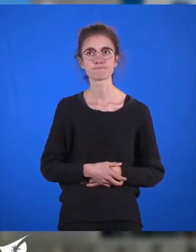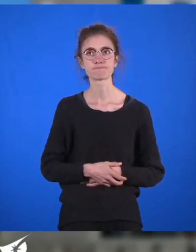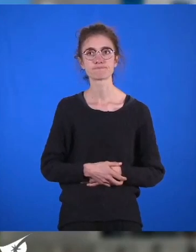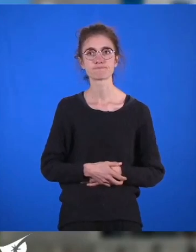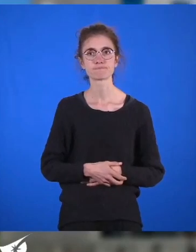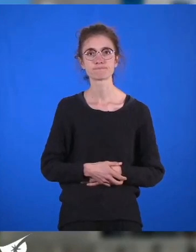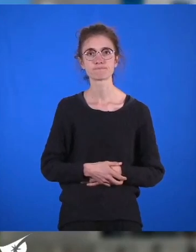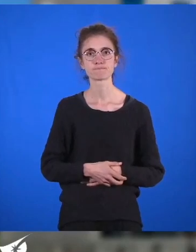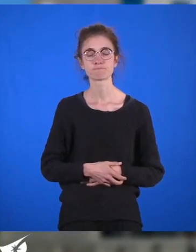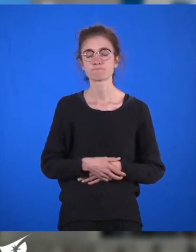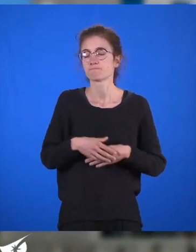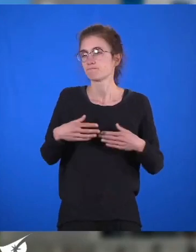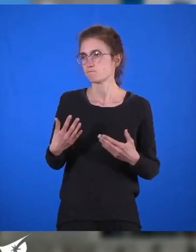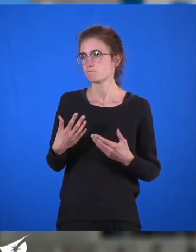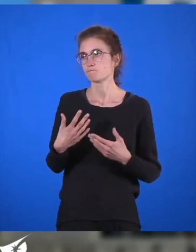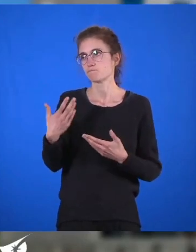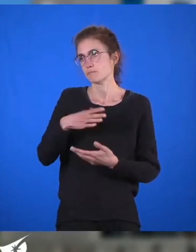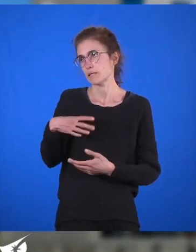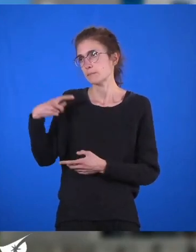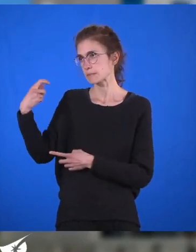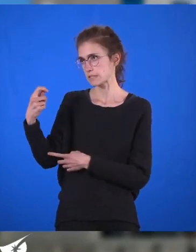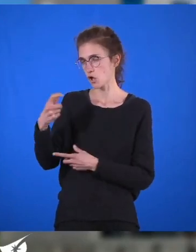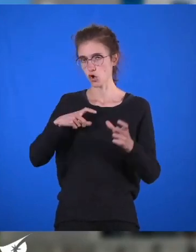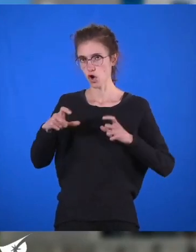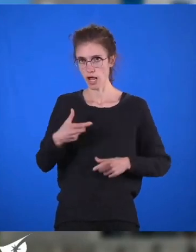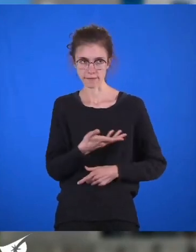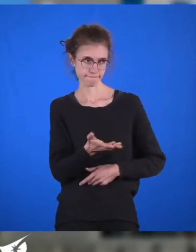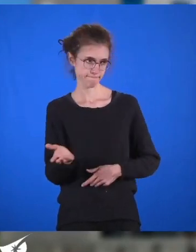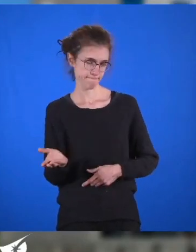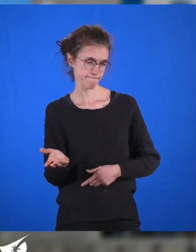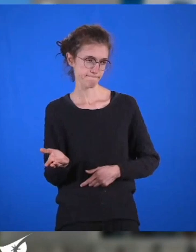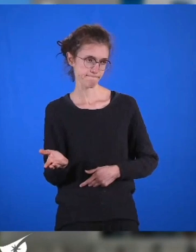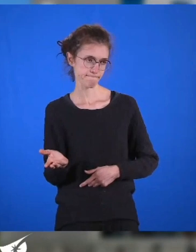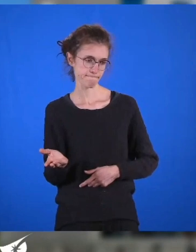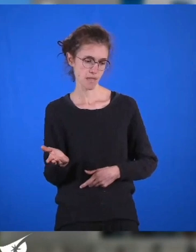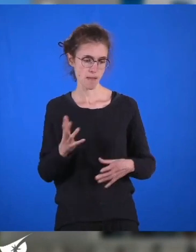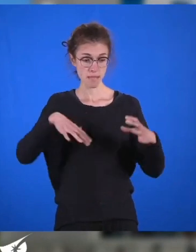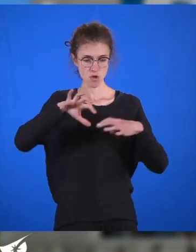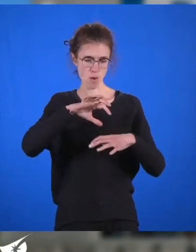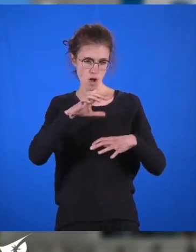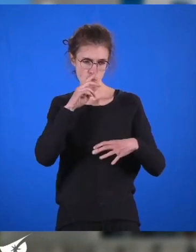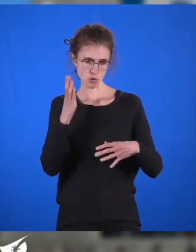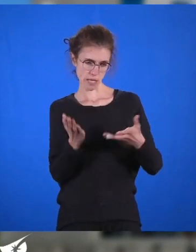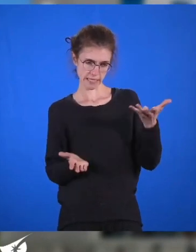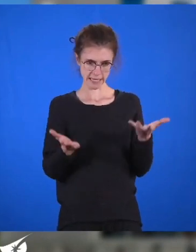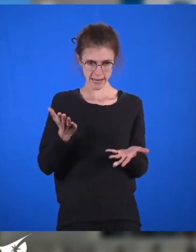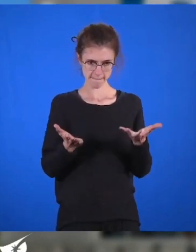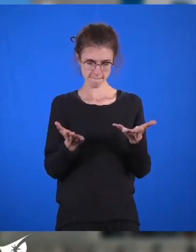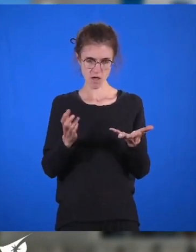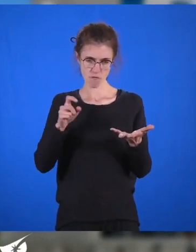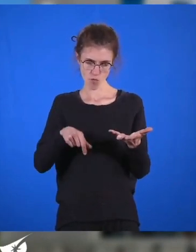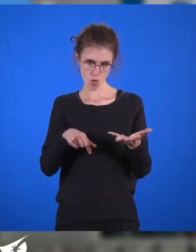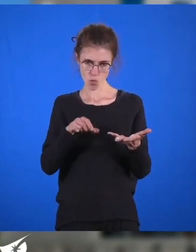Madame la Présidente, chers collègues, L'équilibre de notre métropole nécessite une utilisation des espaces disponibles